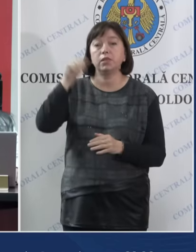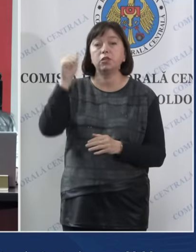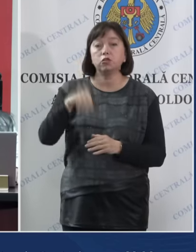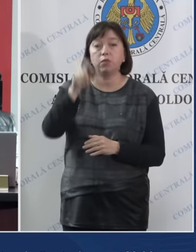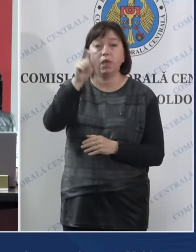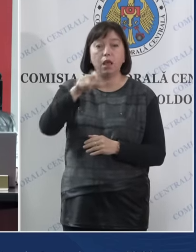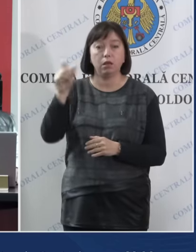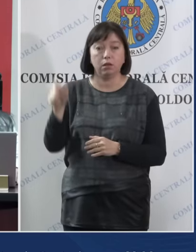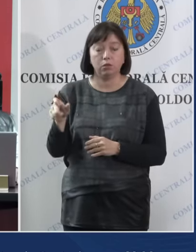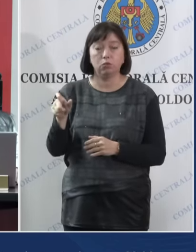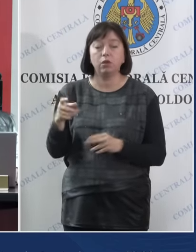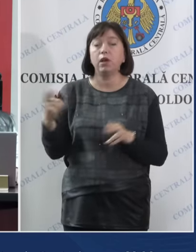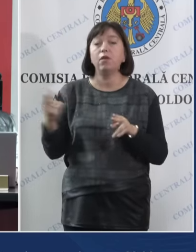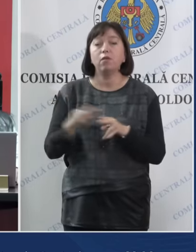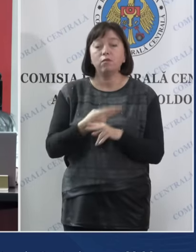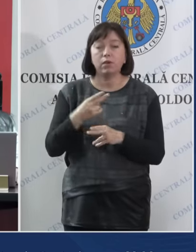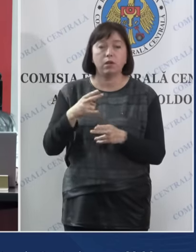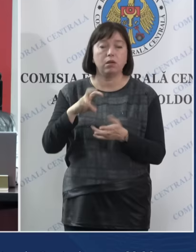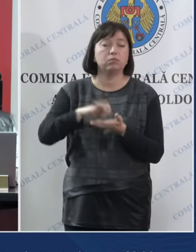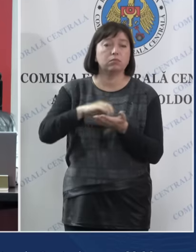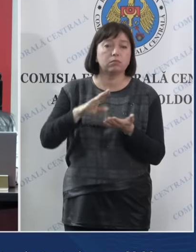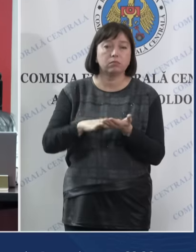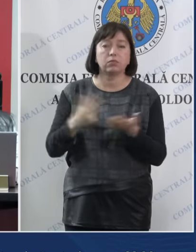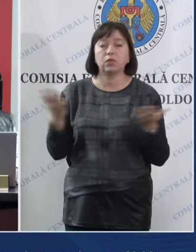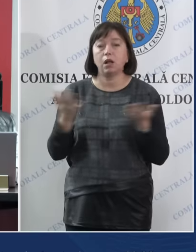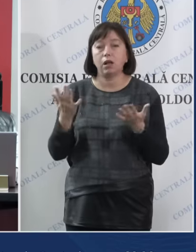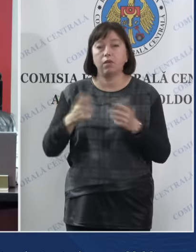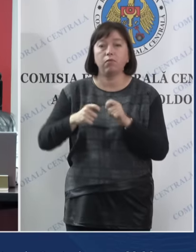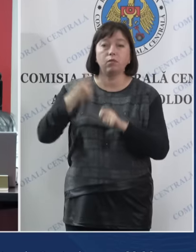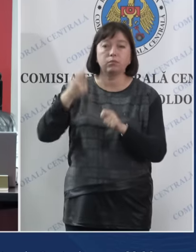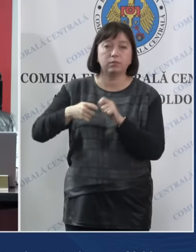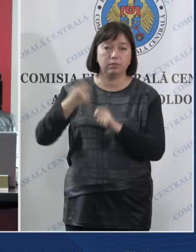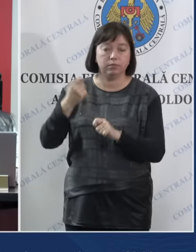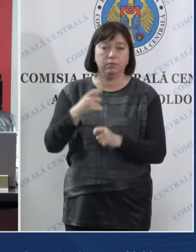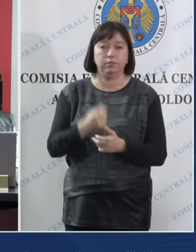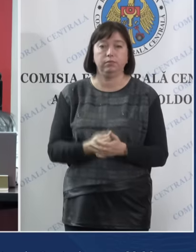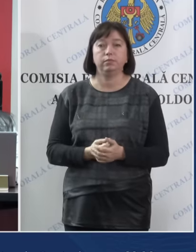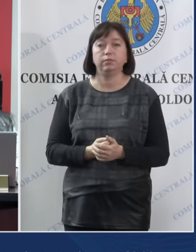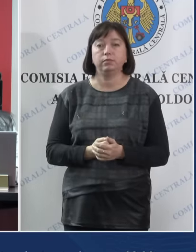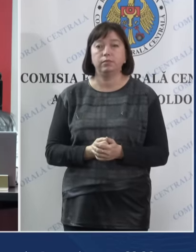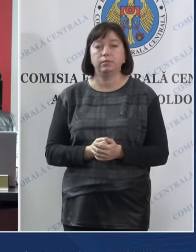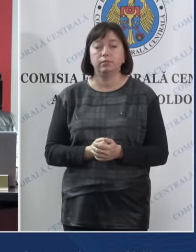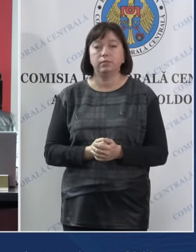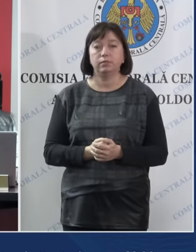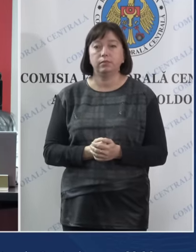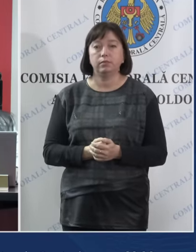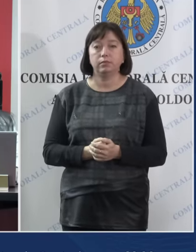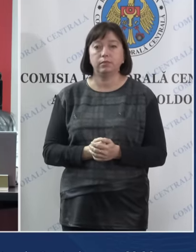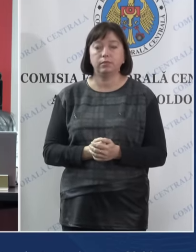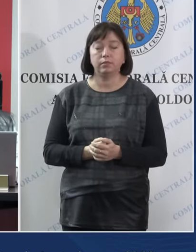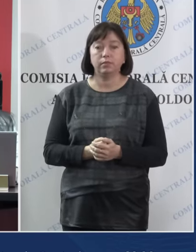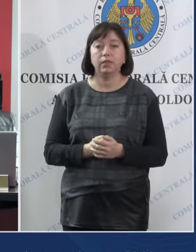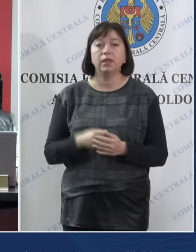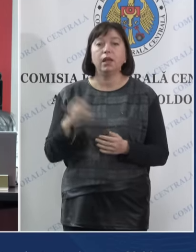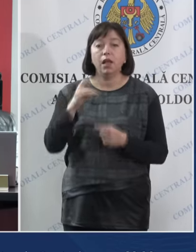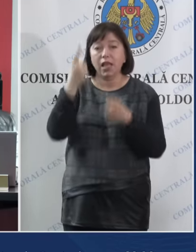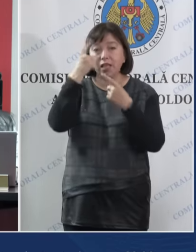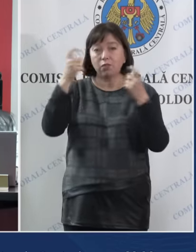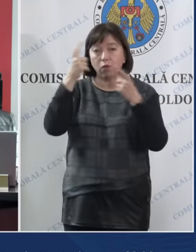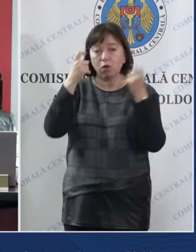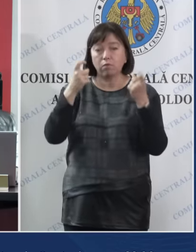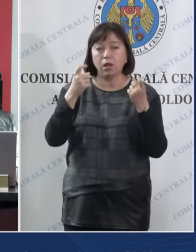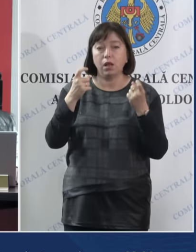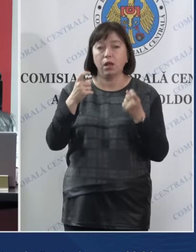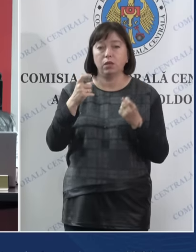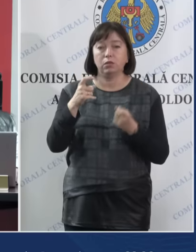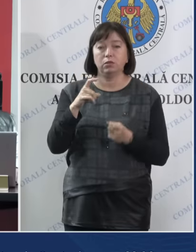alegători fără să se înregistreze incidente semnificative. În informația de la